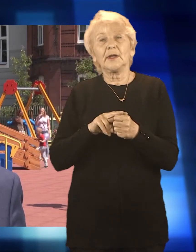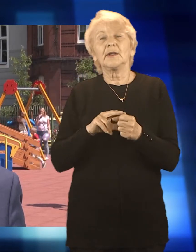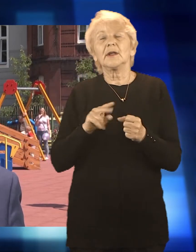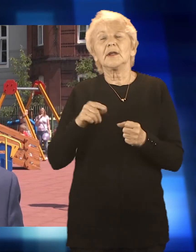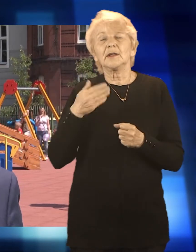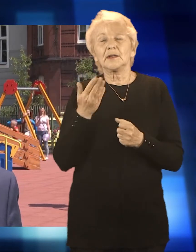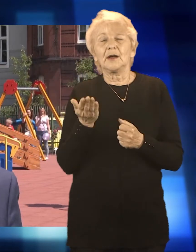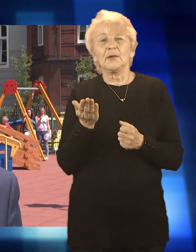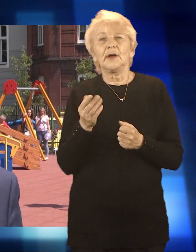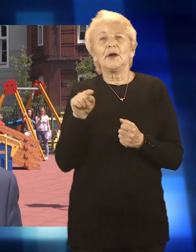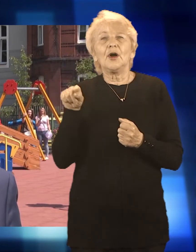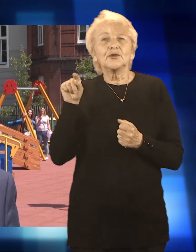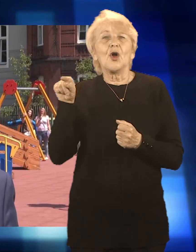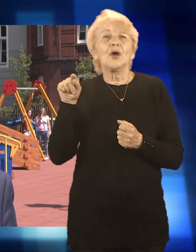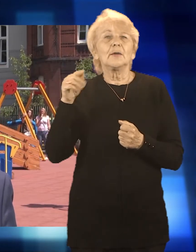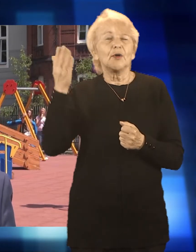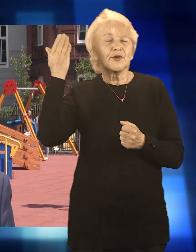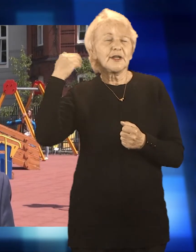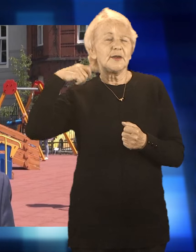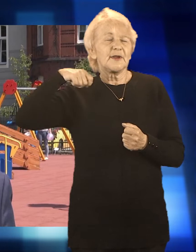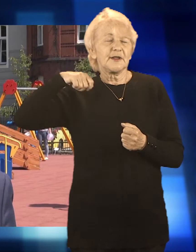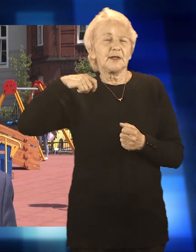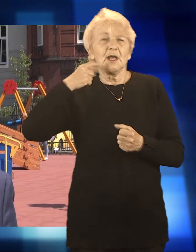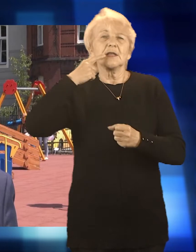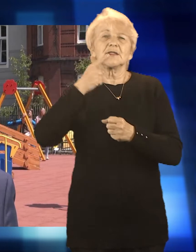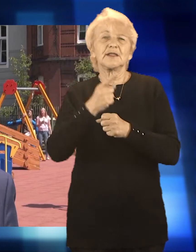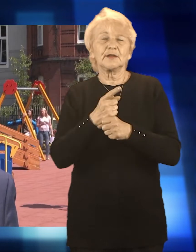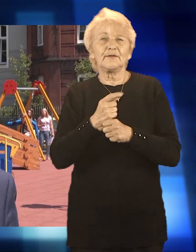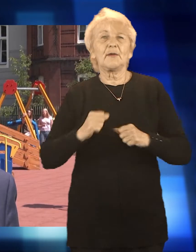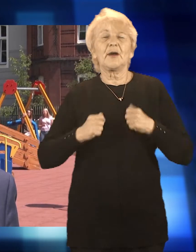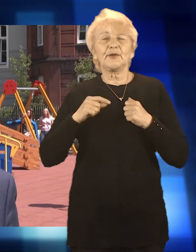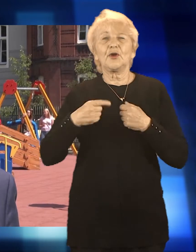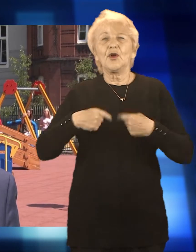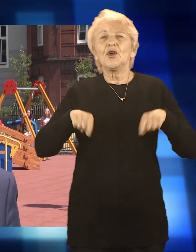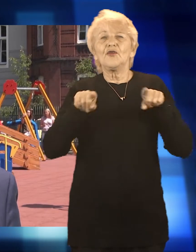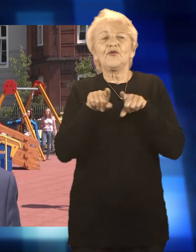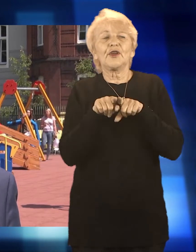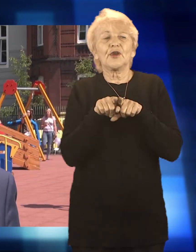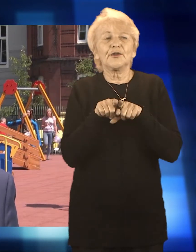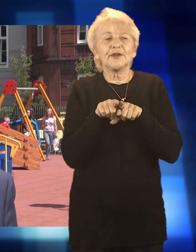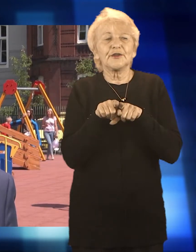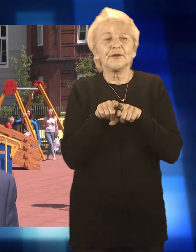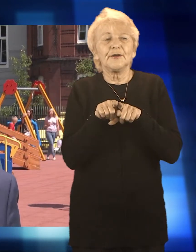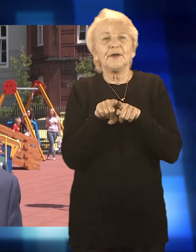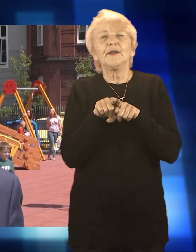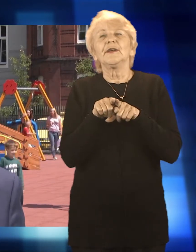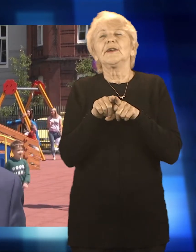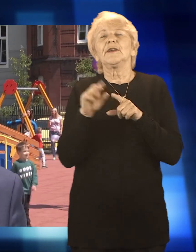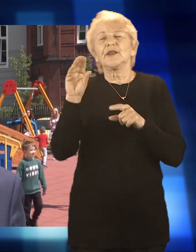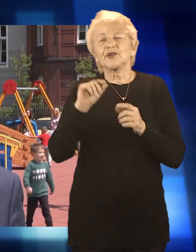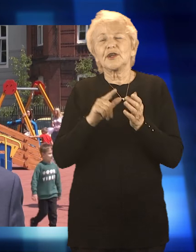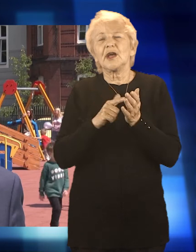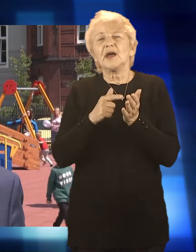Koniec końców to on podjął decyzję o tym, aby to realizować. Podobnie jak na sesji,